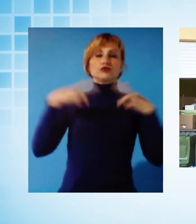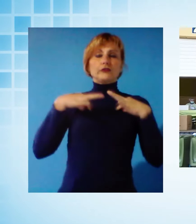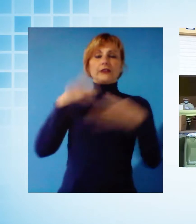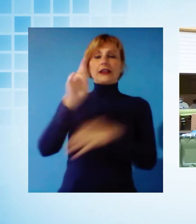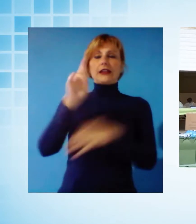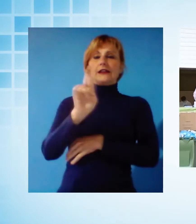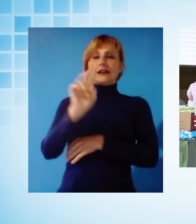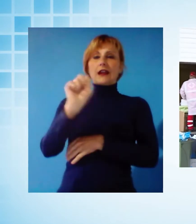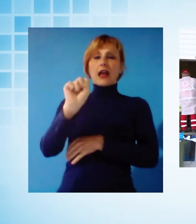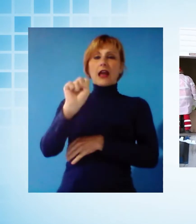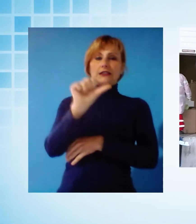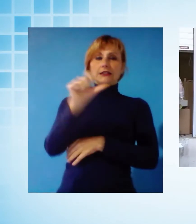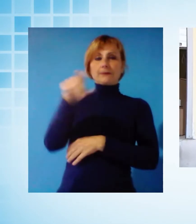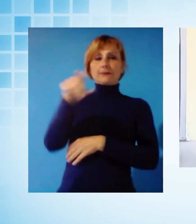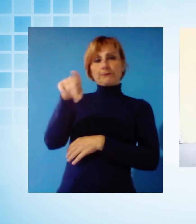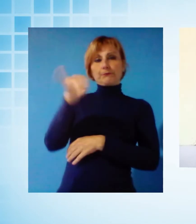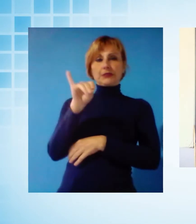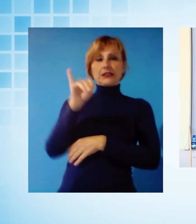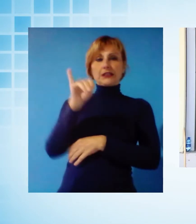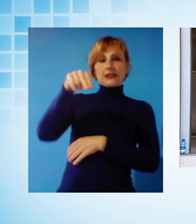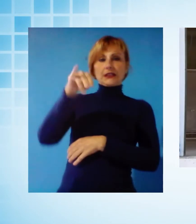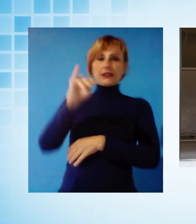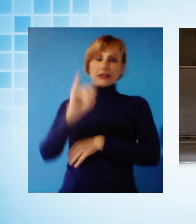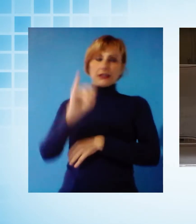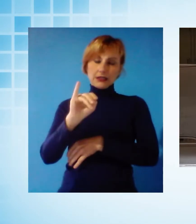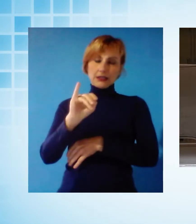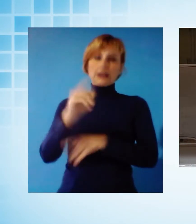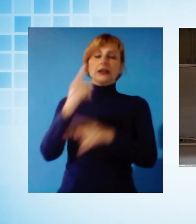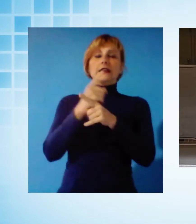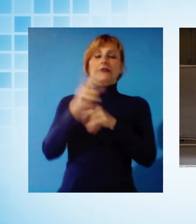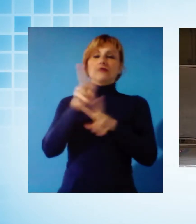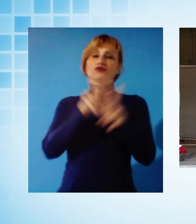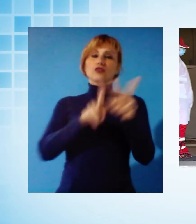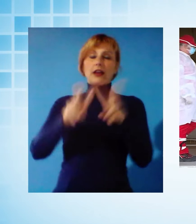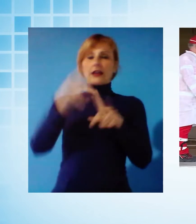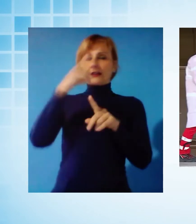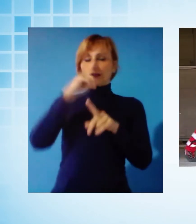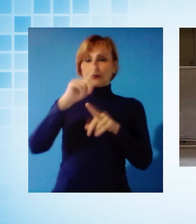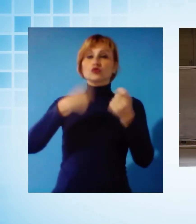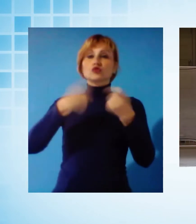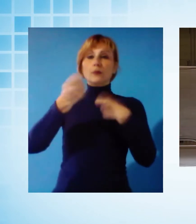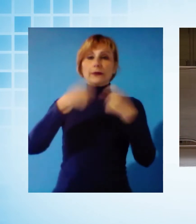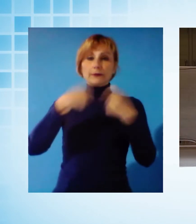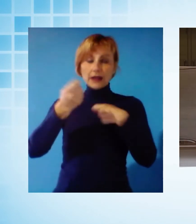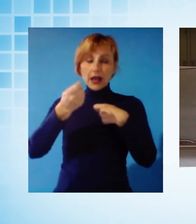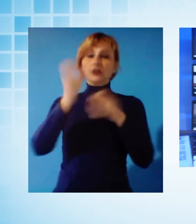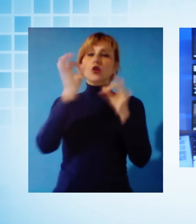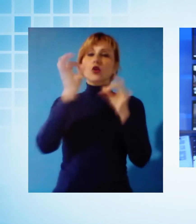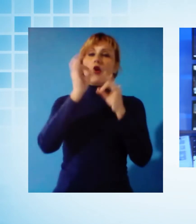regione adotti altri canali per la distribuzione, come ad esempio i supermercati, le farmacie o le tabaccherie.